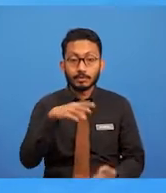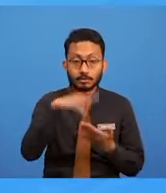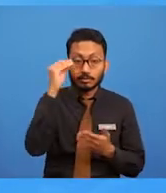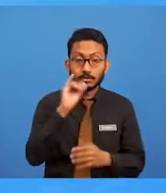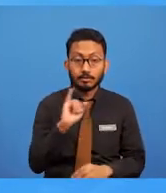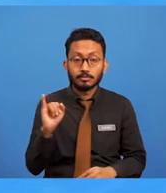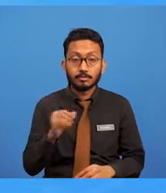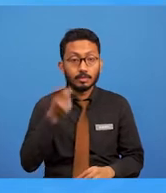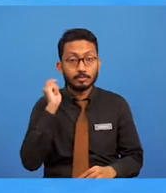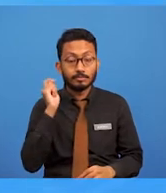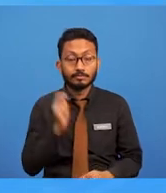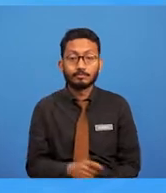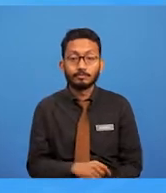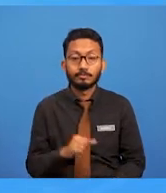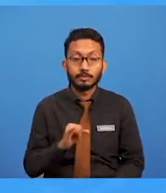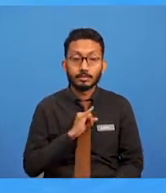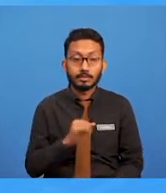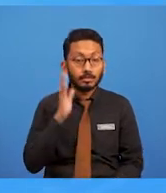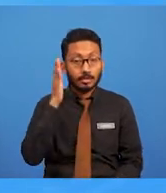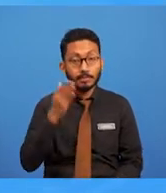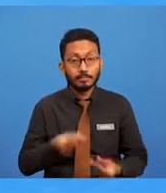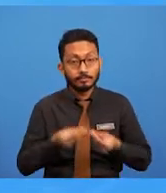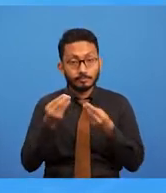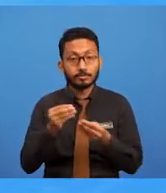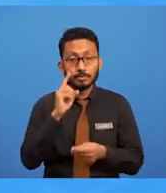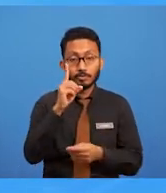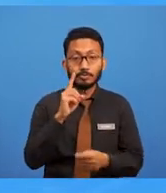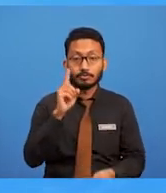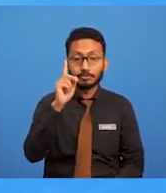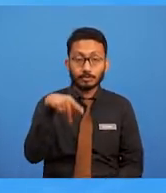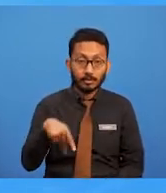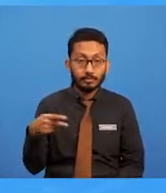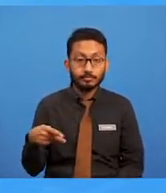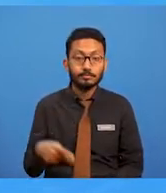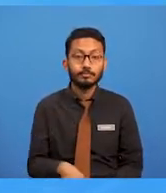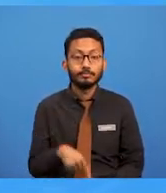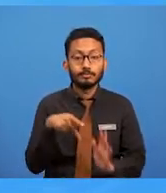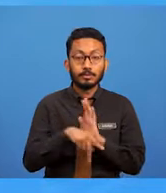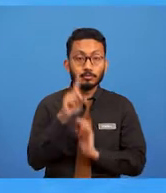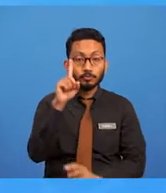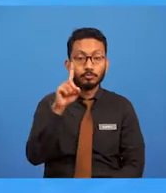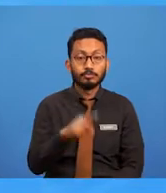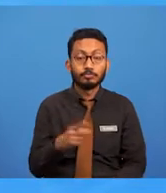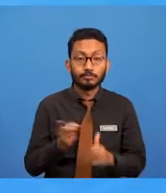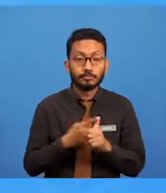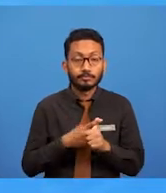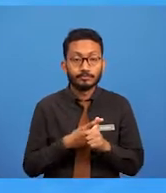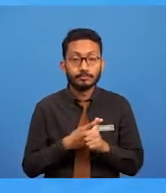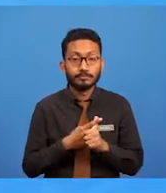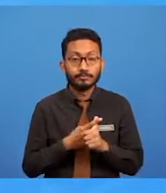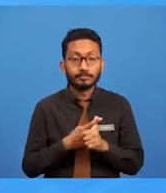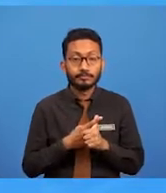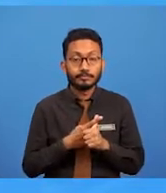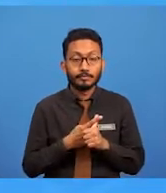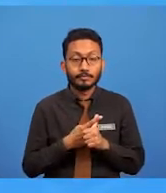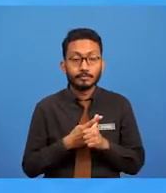tadi. Saya akan berikan satu persatu. Yang pertama, sasaran pengguna jenis